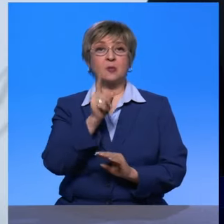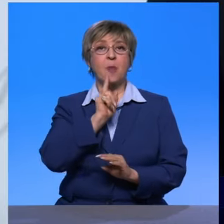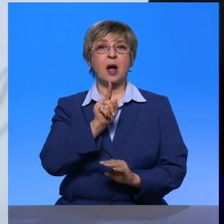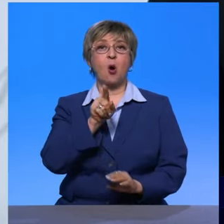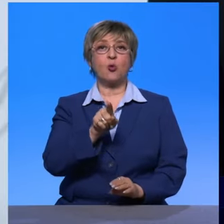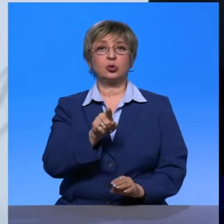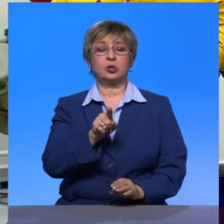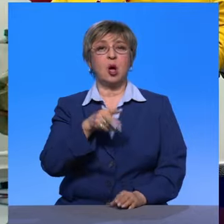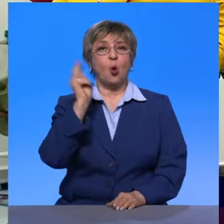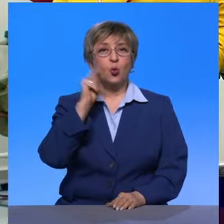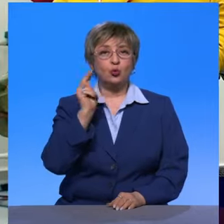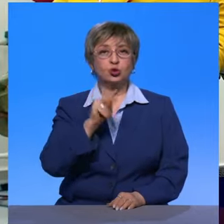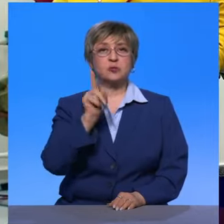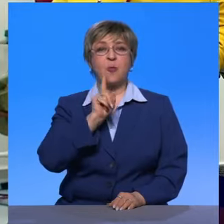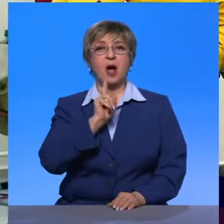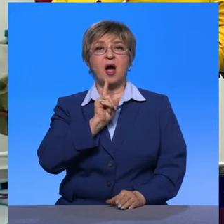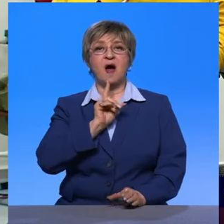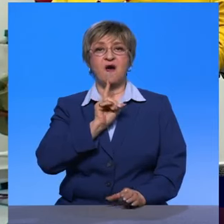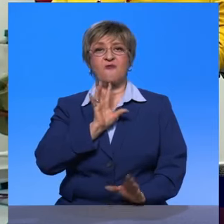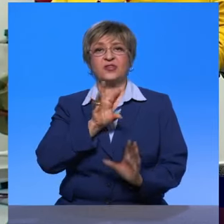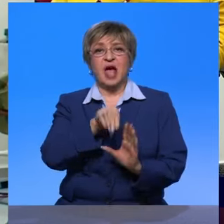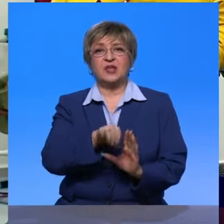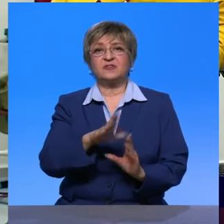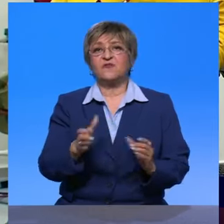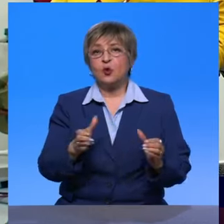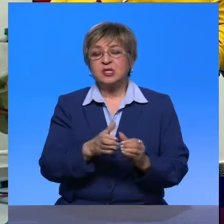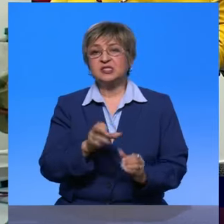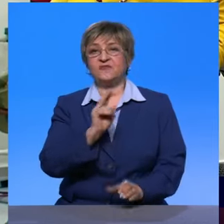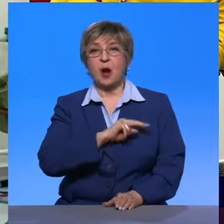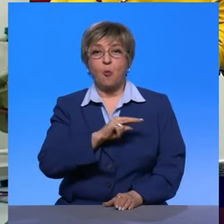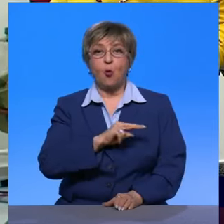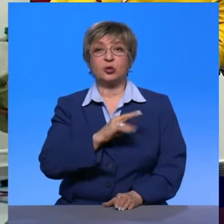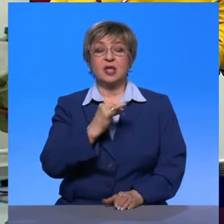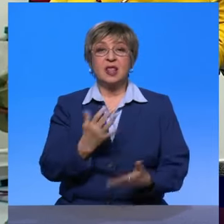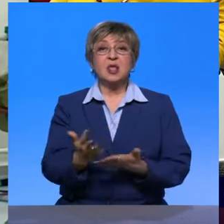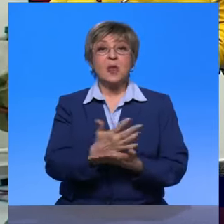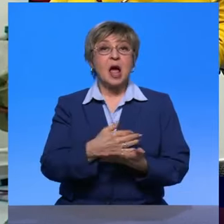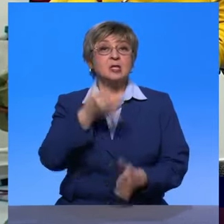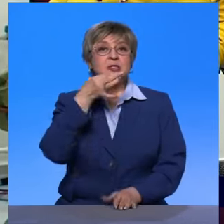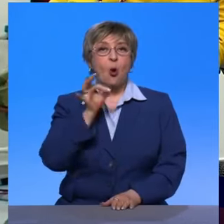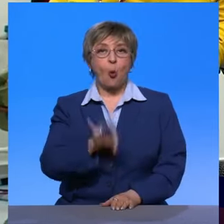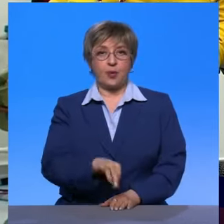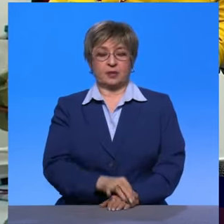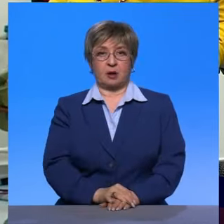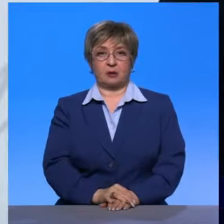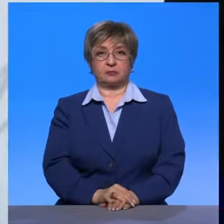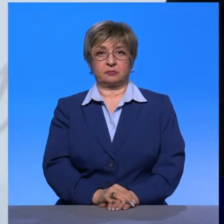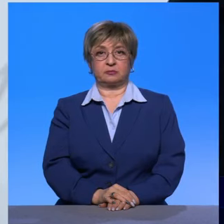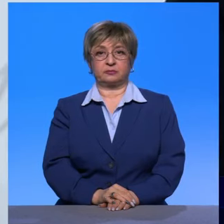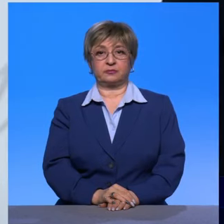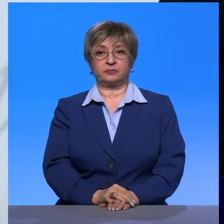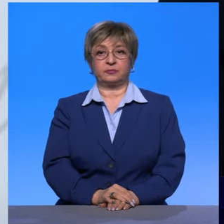пока проходит обучение. И просто набирается опыта производства.